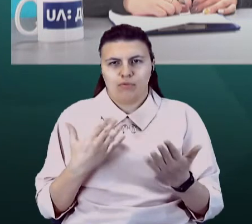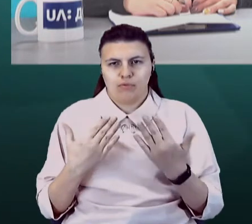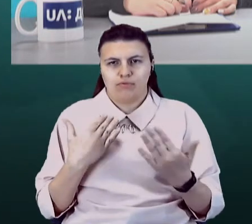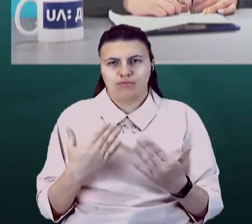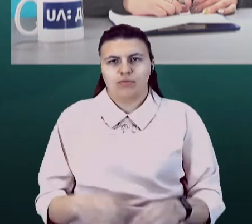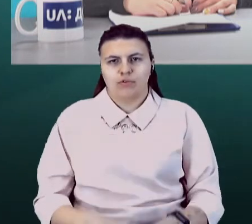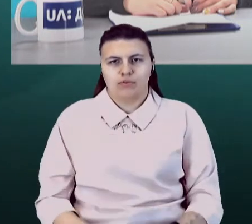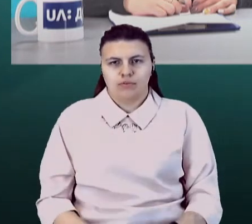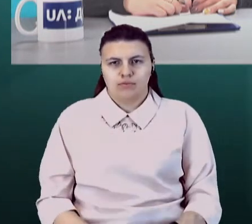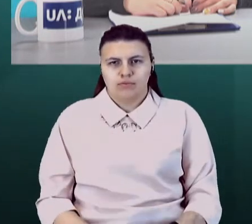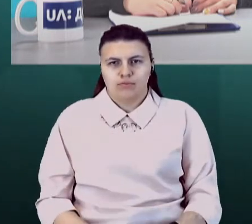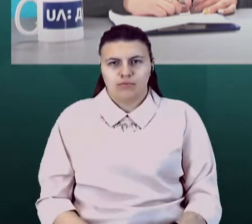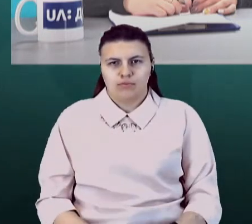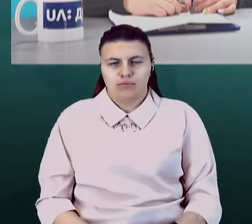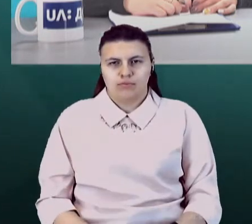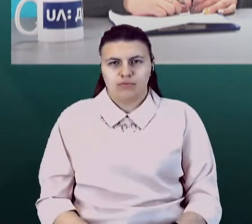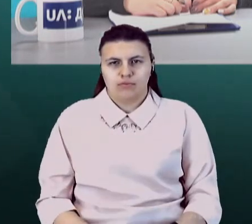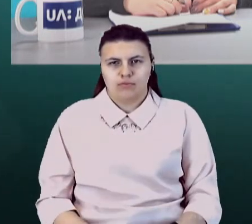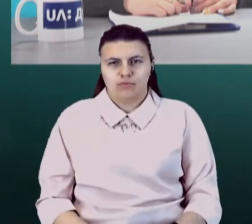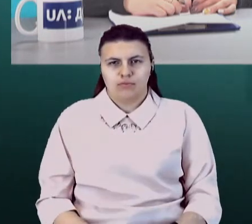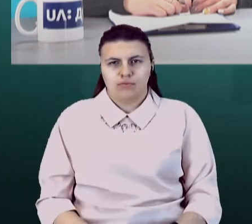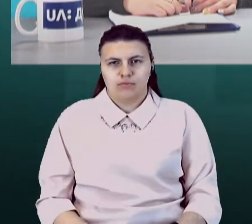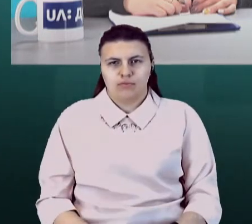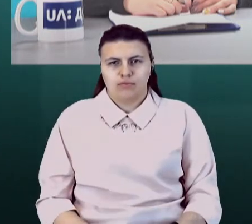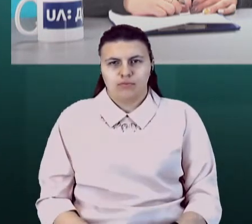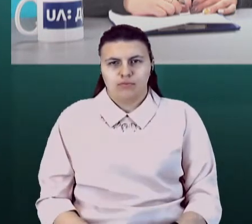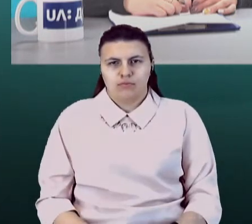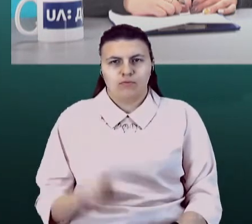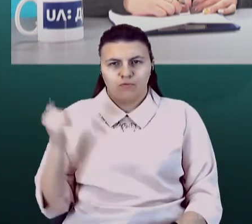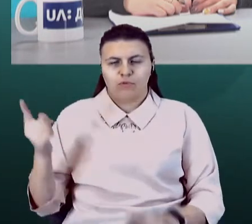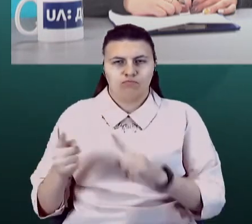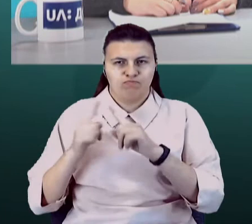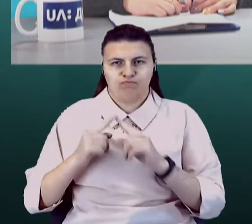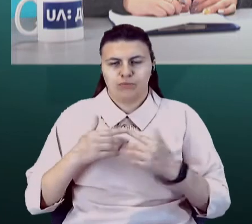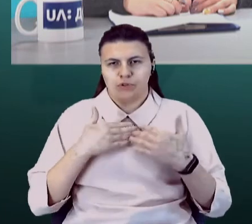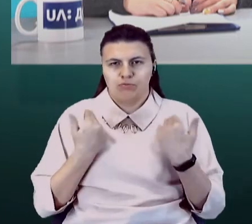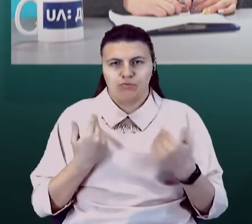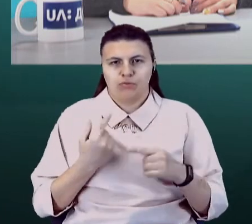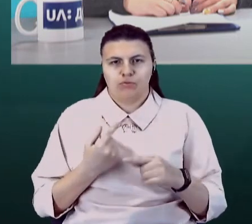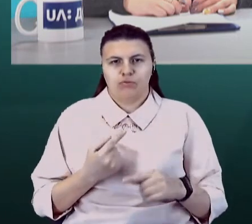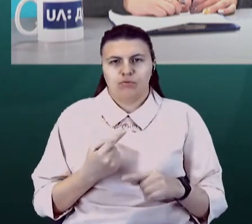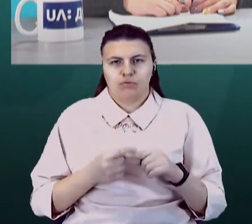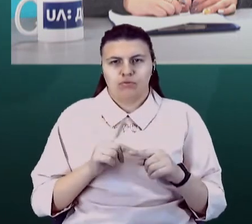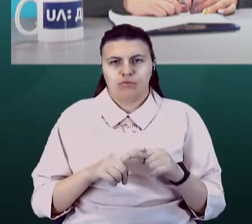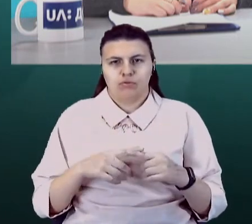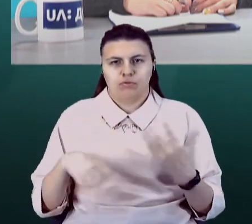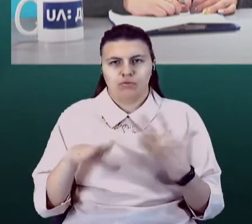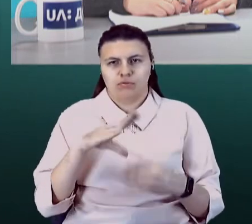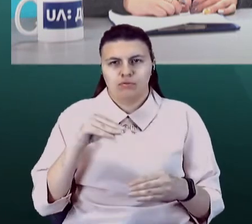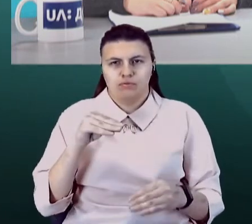кредінку, вони не йдуть на ніч. І, зважаючи на всі заяви